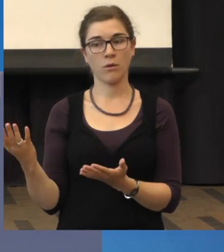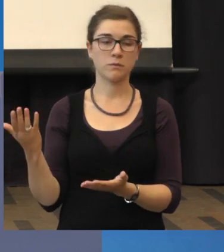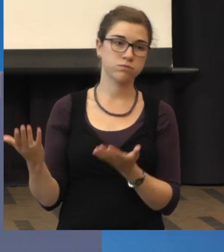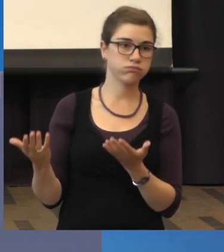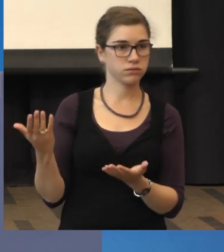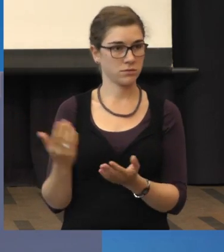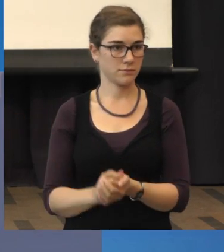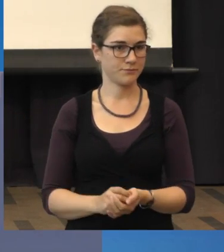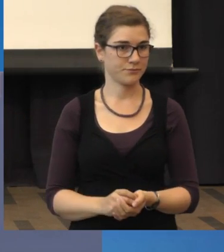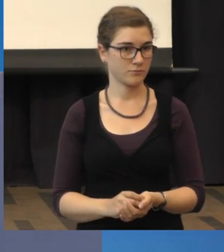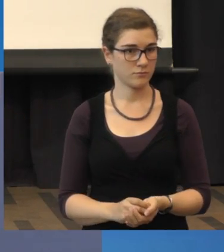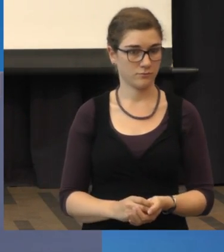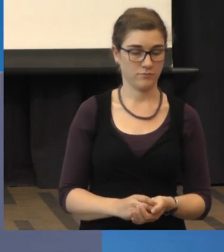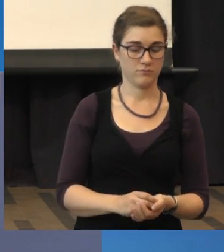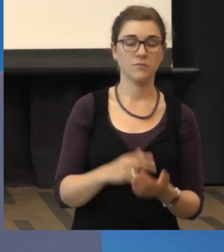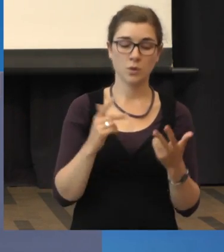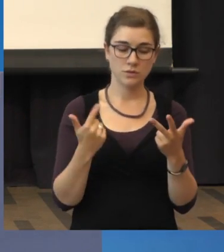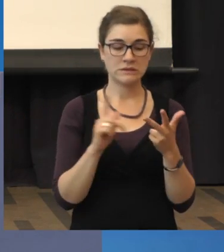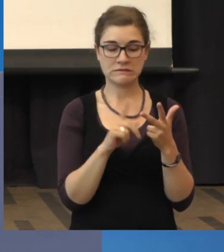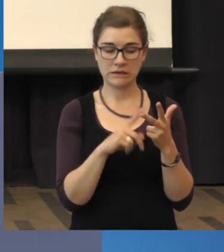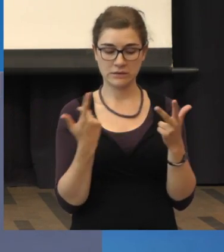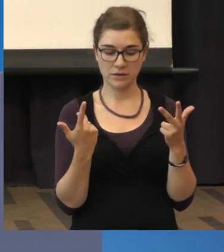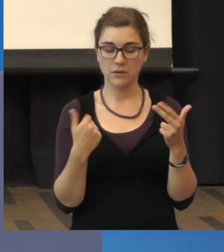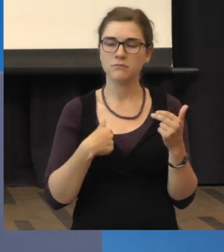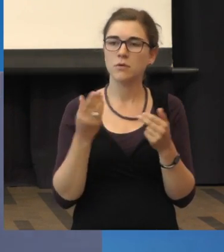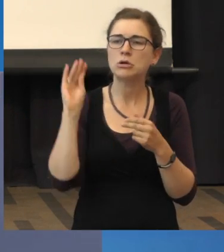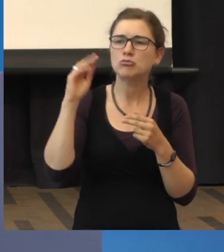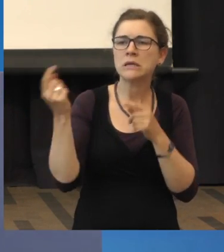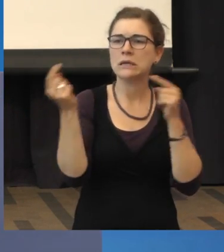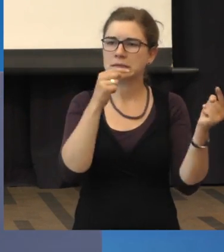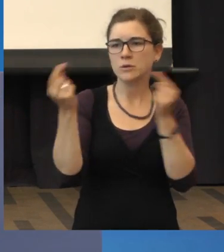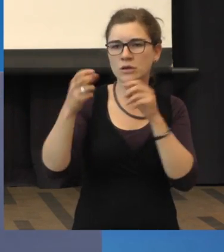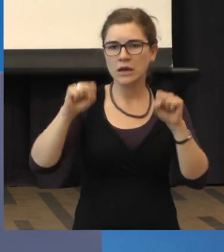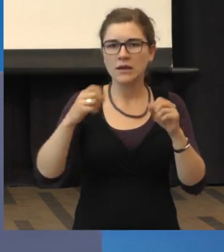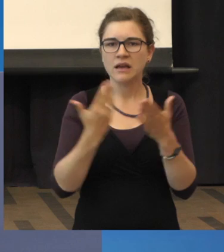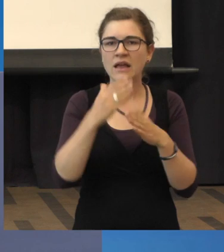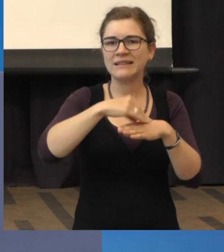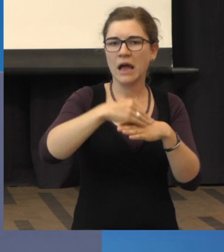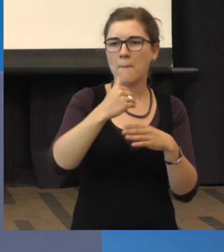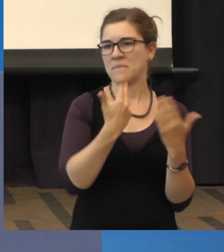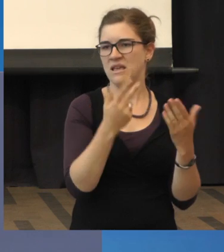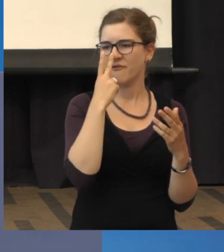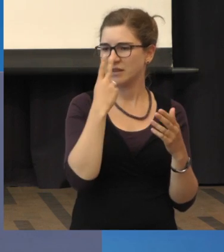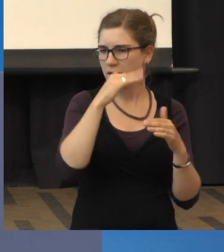Okay, und jetzt habe ich noch ein drittes. Wir können das ja nachher dann diskutieren, wie die einzelnen Therapieschemata sind. Sonst rede ich hier zu lange.